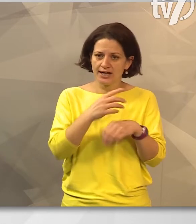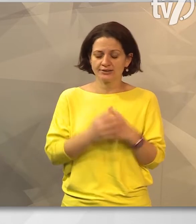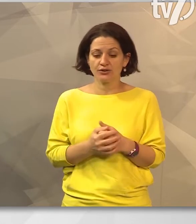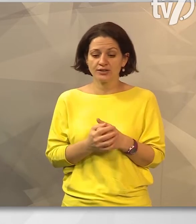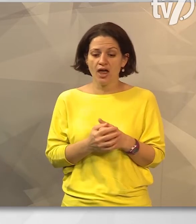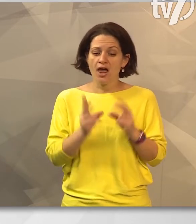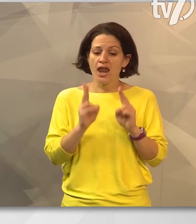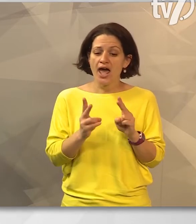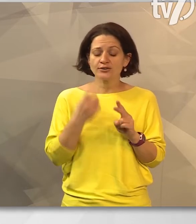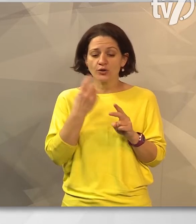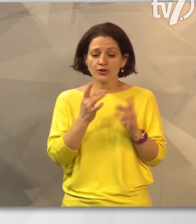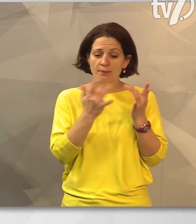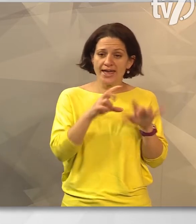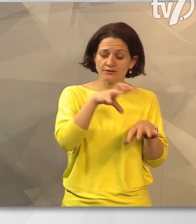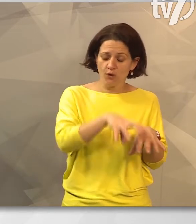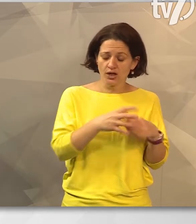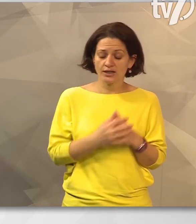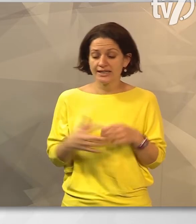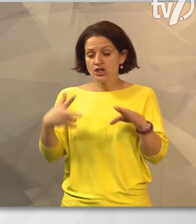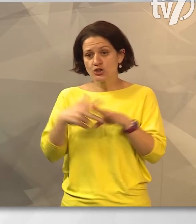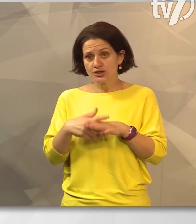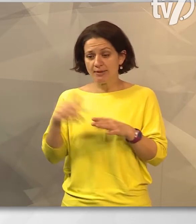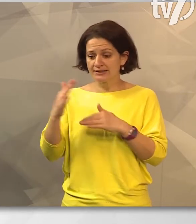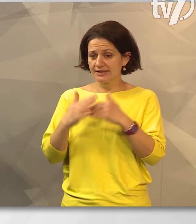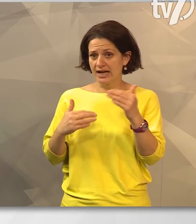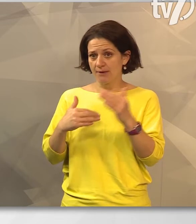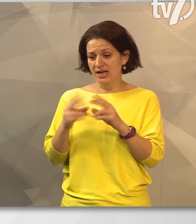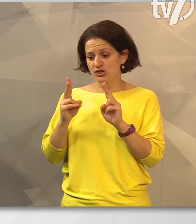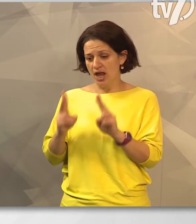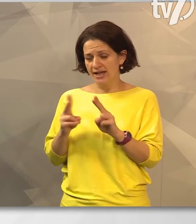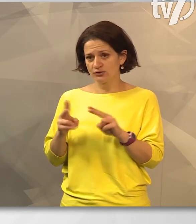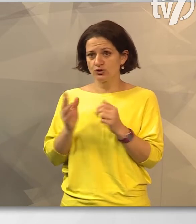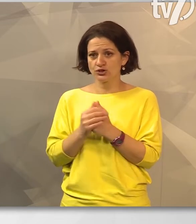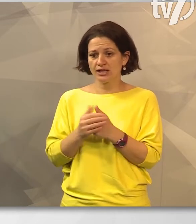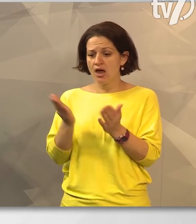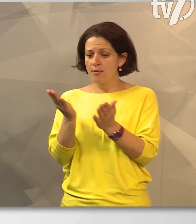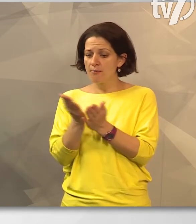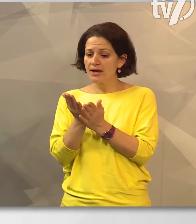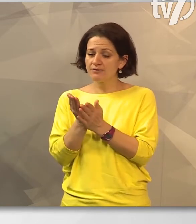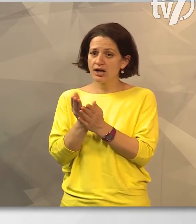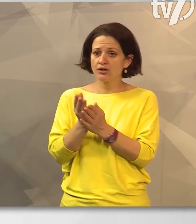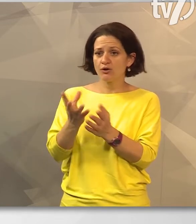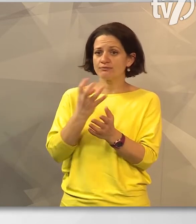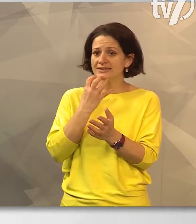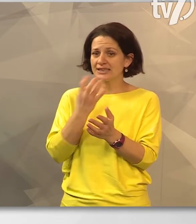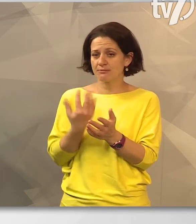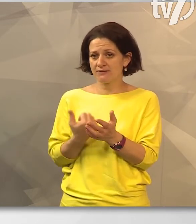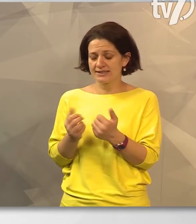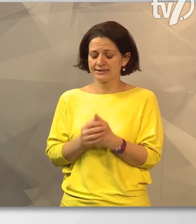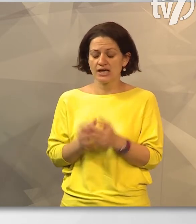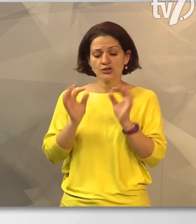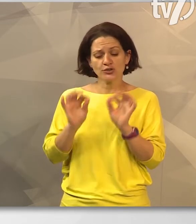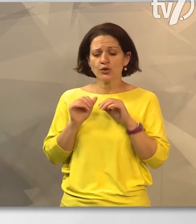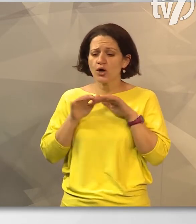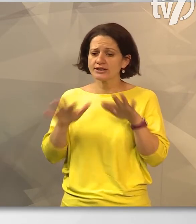amire nyilván lehet volna majd helyet foglalni, és közben a terápiás lehetőséget megfelelő forróban igénybe veszi, ez